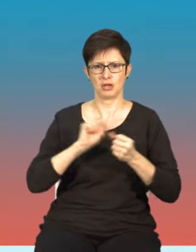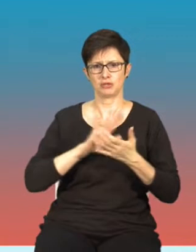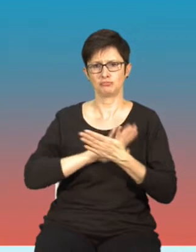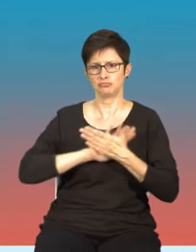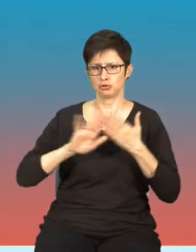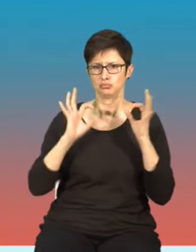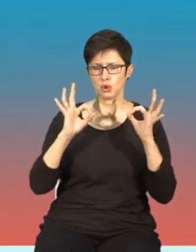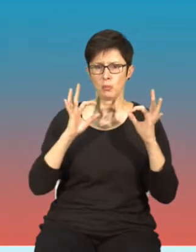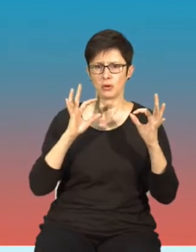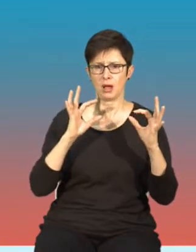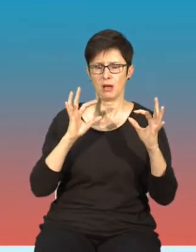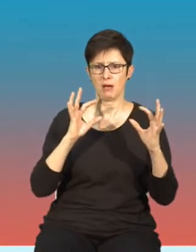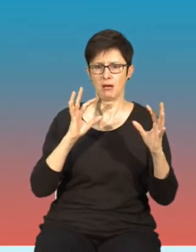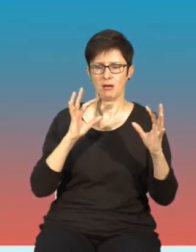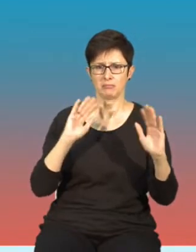chodzi o